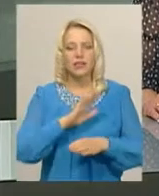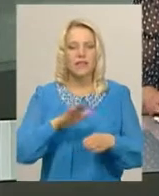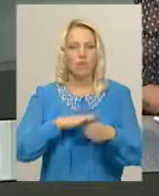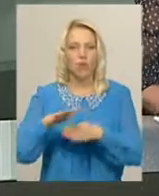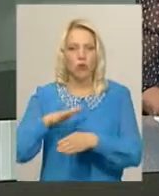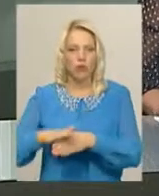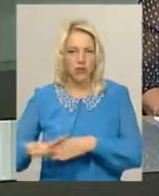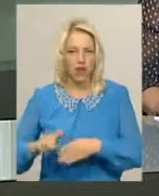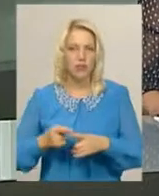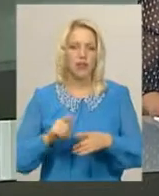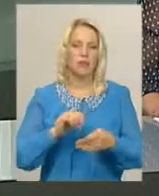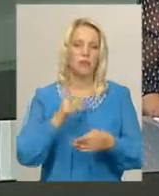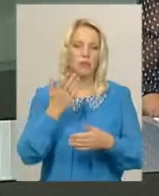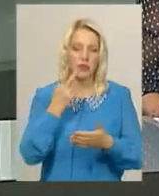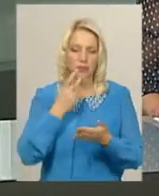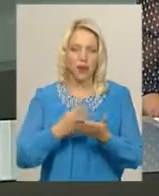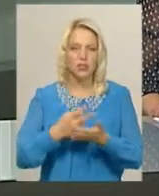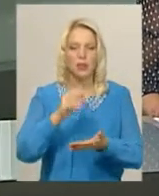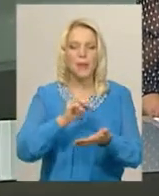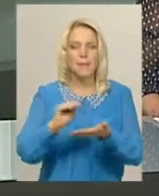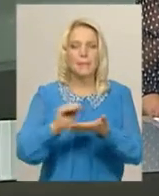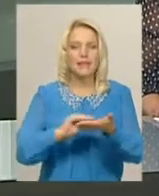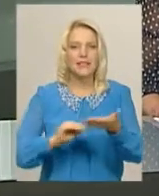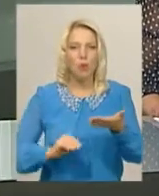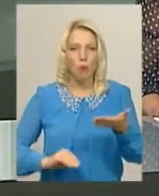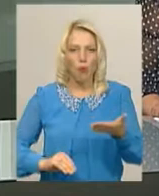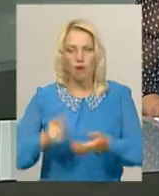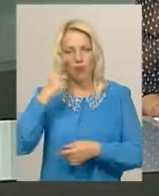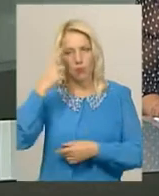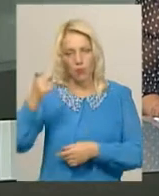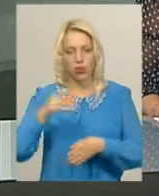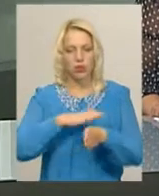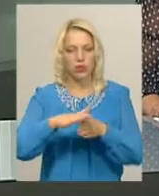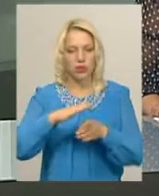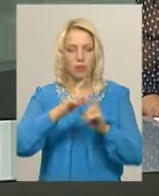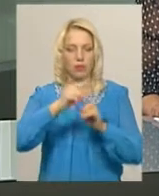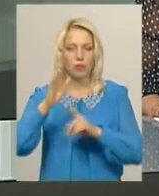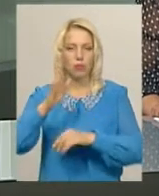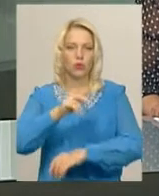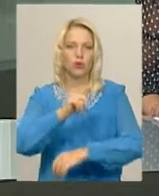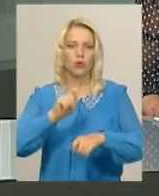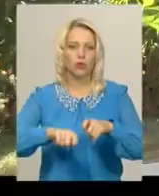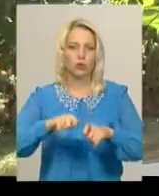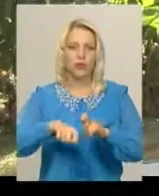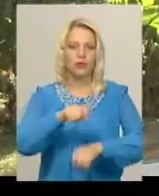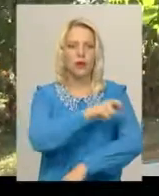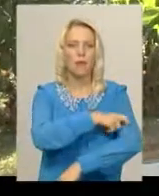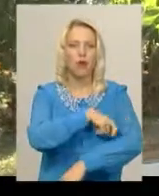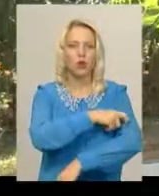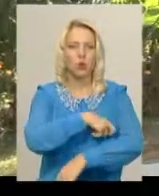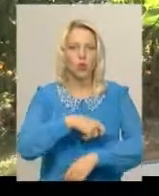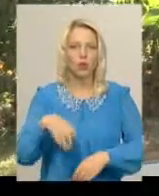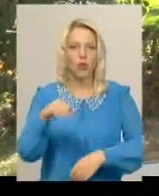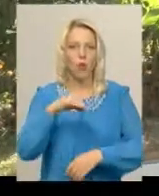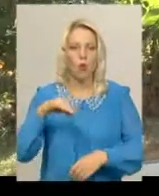вимоги передбачено письмове попередження. Дотримання правил дорожнього руху контролюватимуть патрульні області. З 1